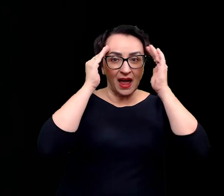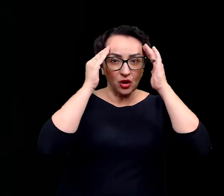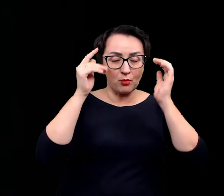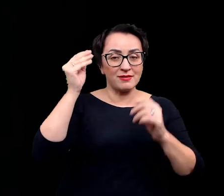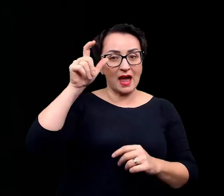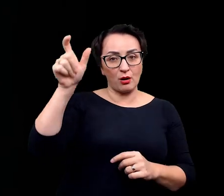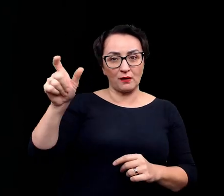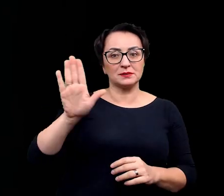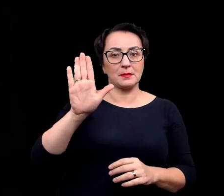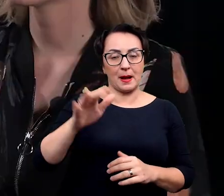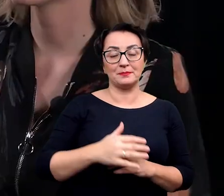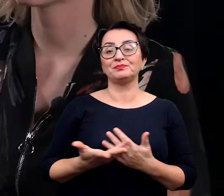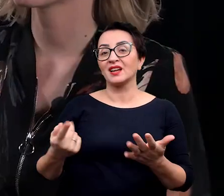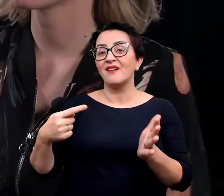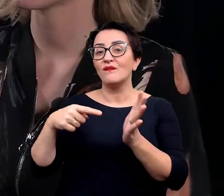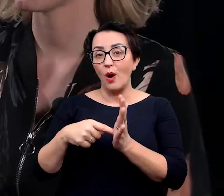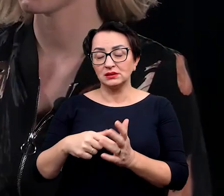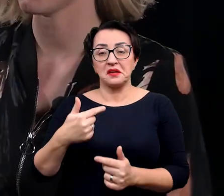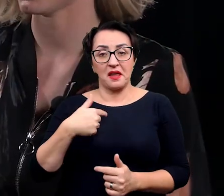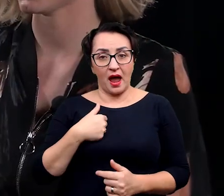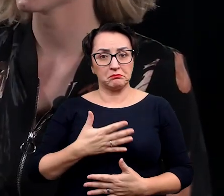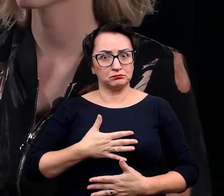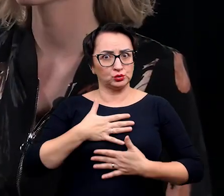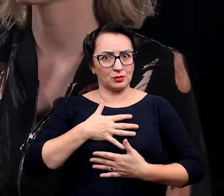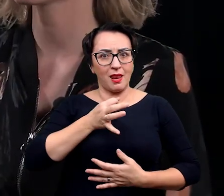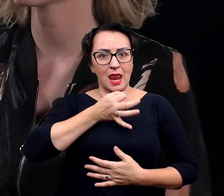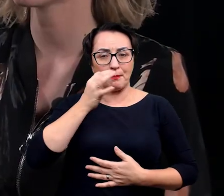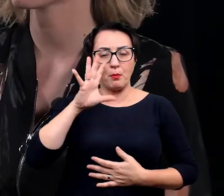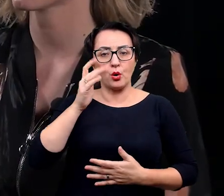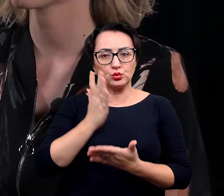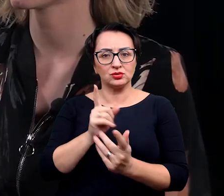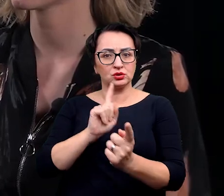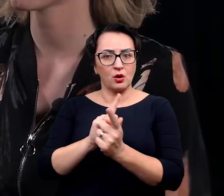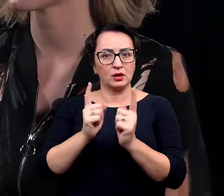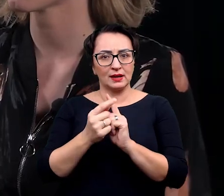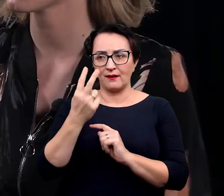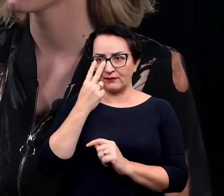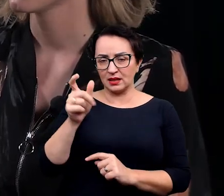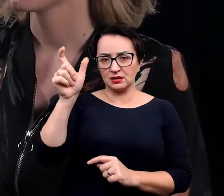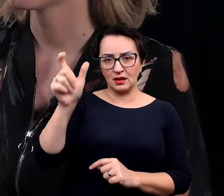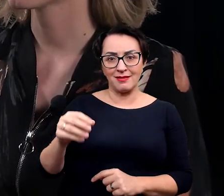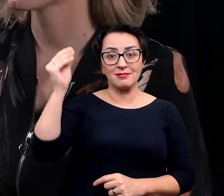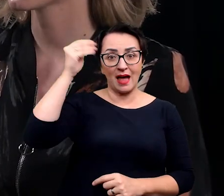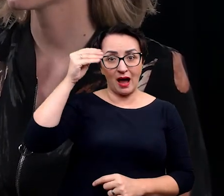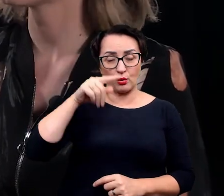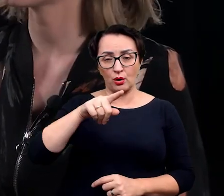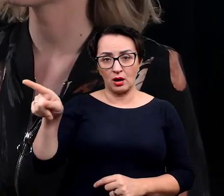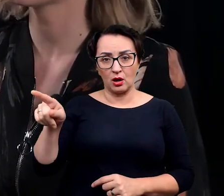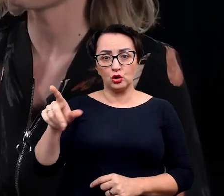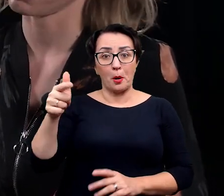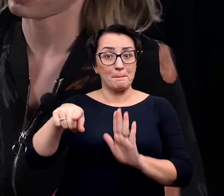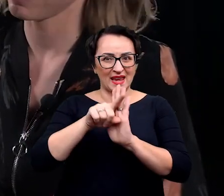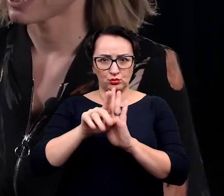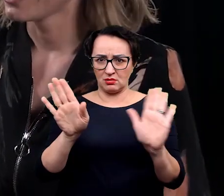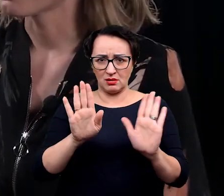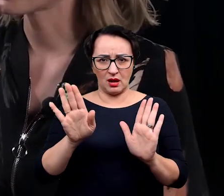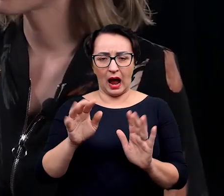naukowców wzrasta. właśnie, ja jestem w ogóle bardzo podbudowana, dlatego, że już się spotykam z naukowcami, po których, i to nie